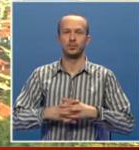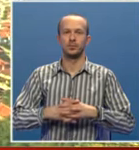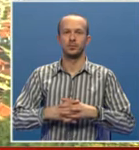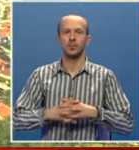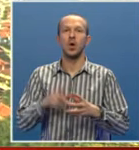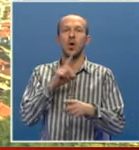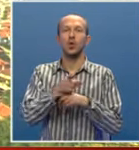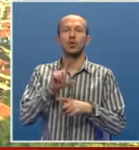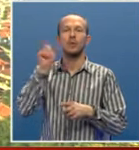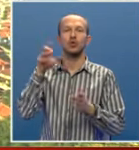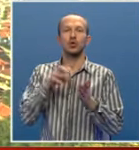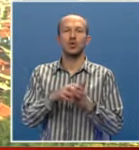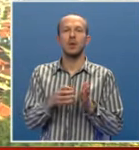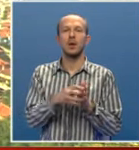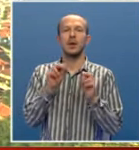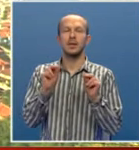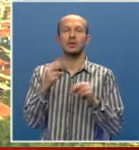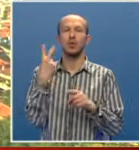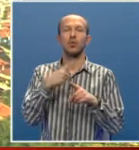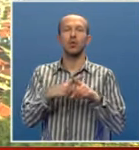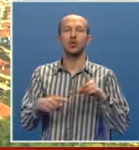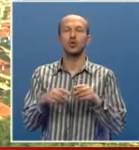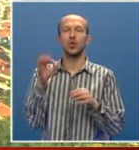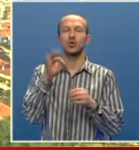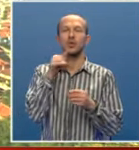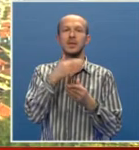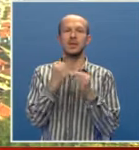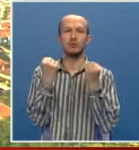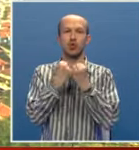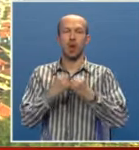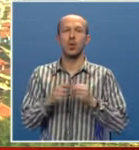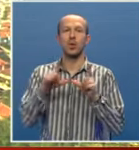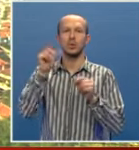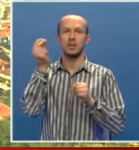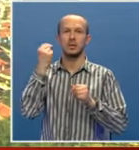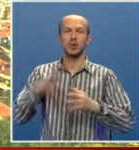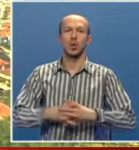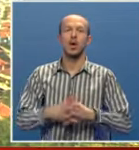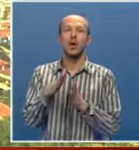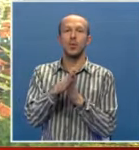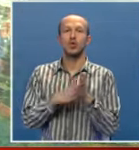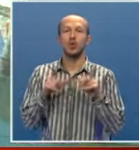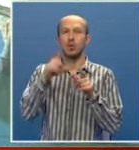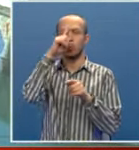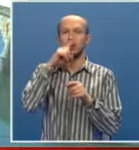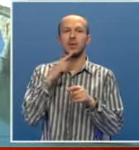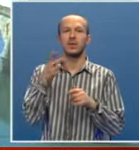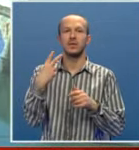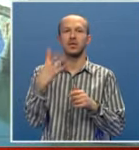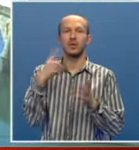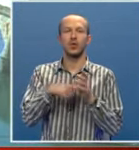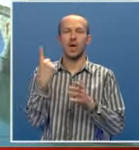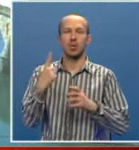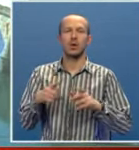Odlukom Republičkog štaba nastava u drugom polugodištu u osnovnim i srednjim školama u Republici Srpskoj počinje u ponediljak 24.